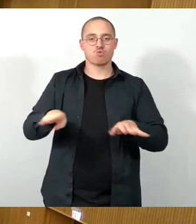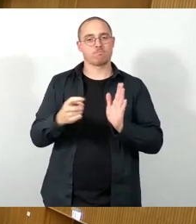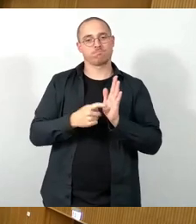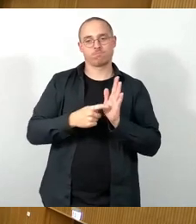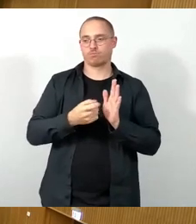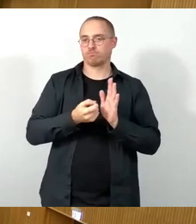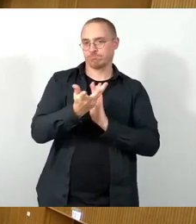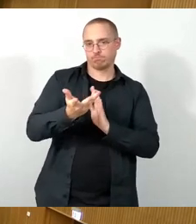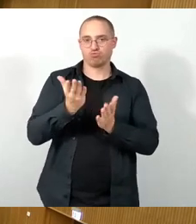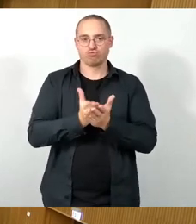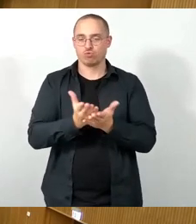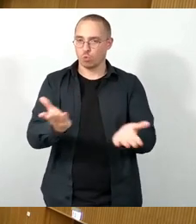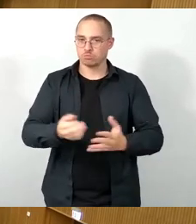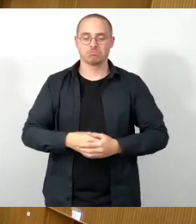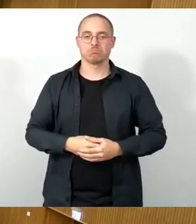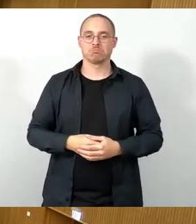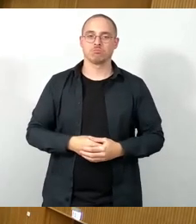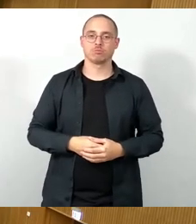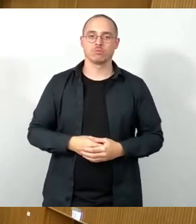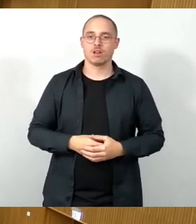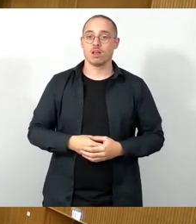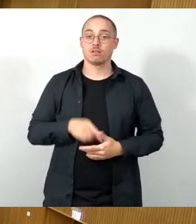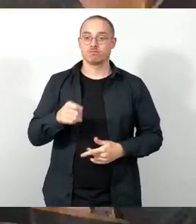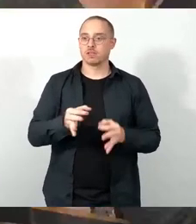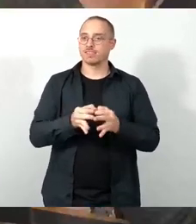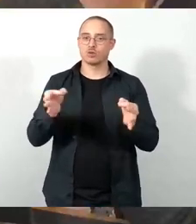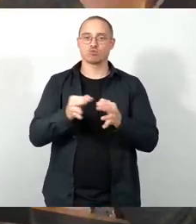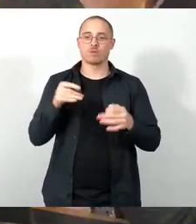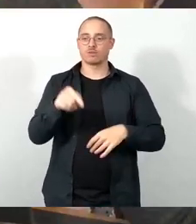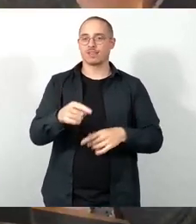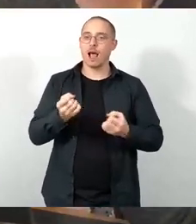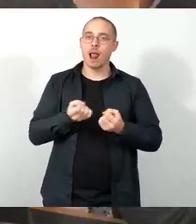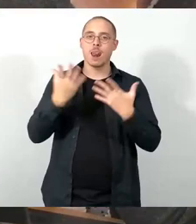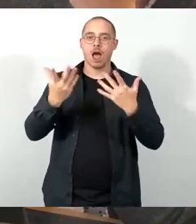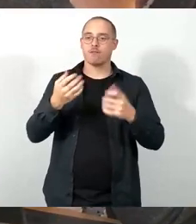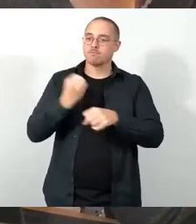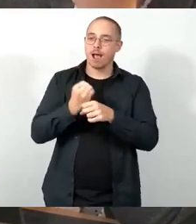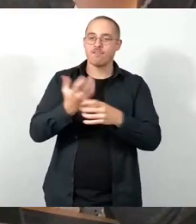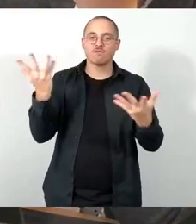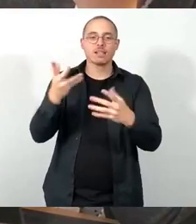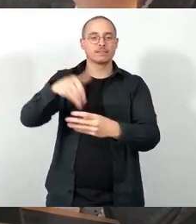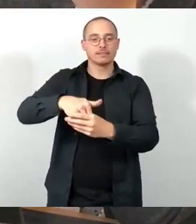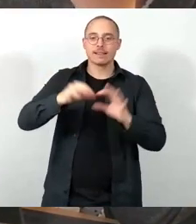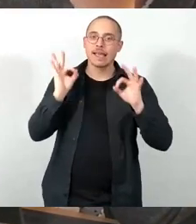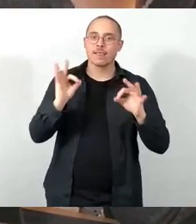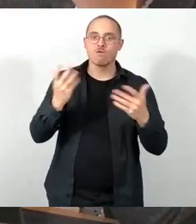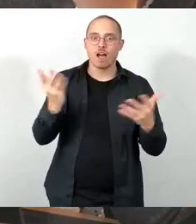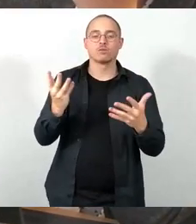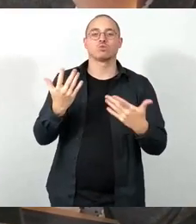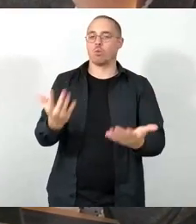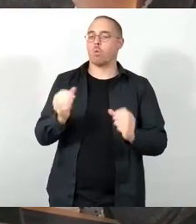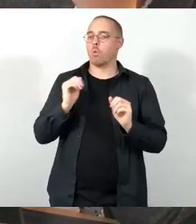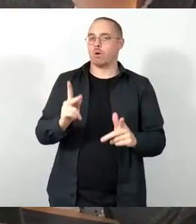Satzung regelt klar die Tätigkeit des Klimabeirates und es muss nicht so ausufernd sein, wie das vorhin